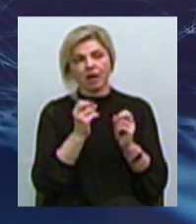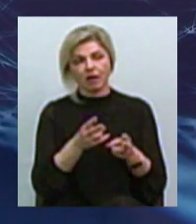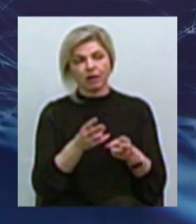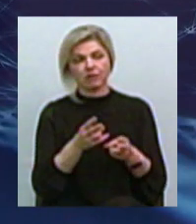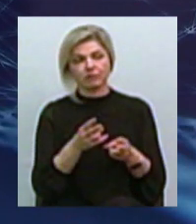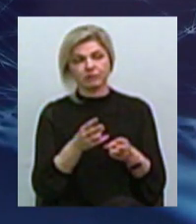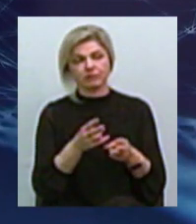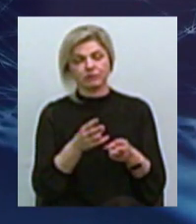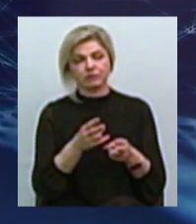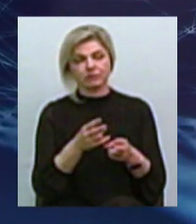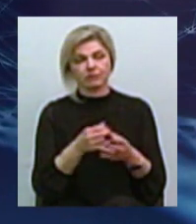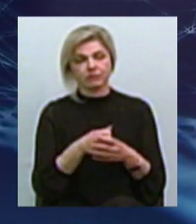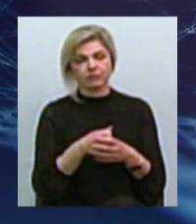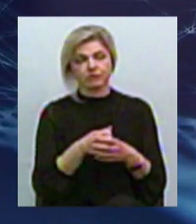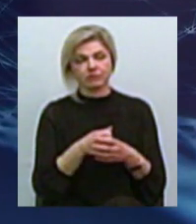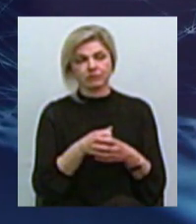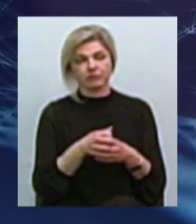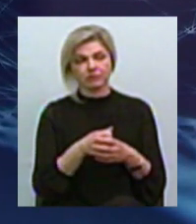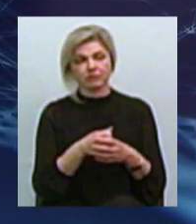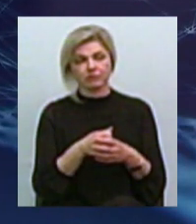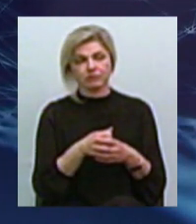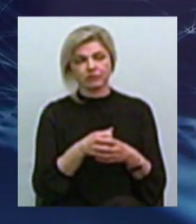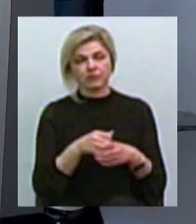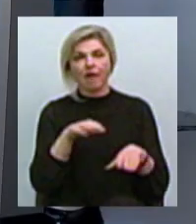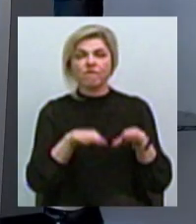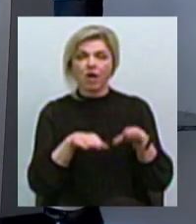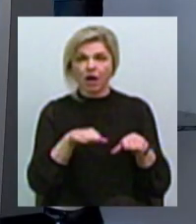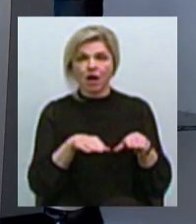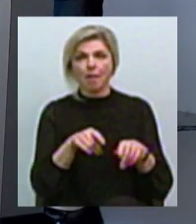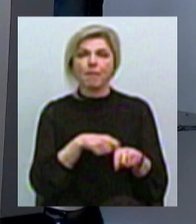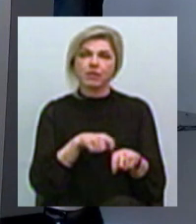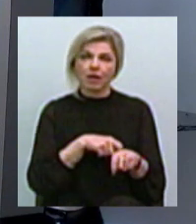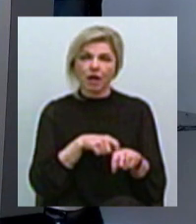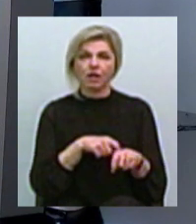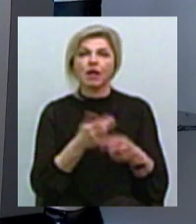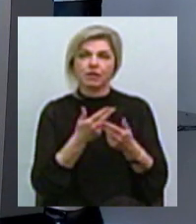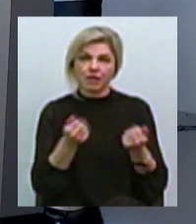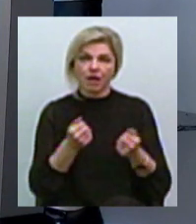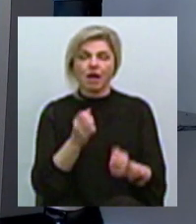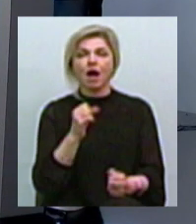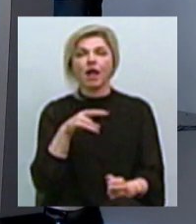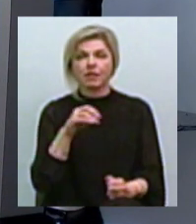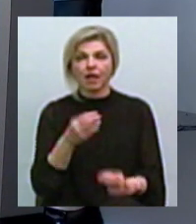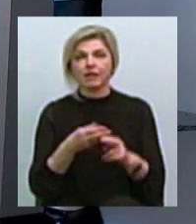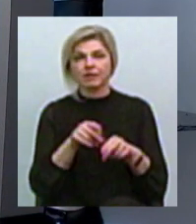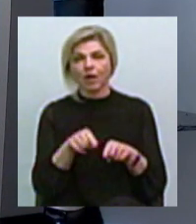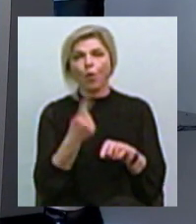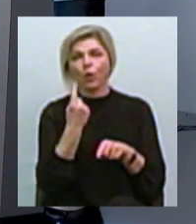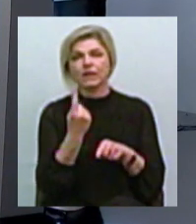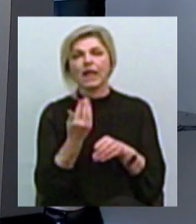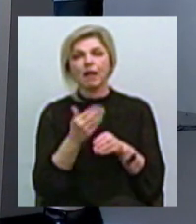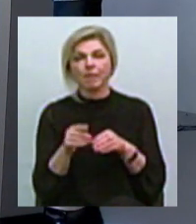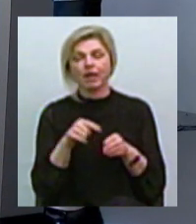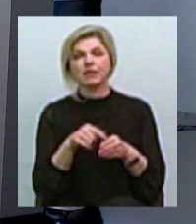дуже, скажімо так... Але матеріал і вага? Матеріал вага так, дійсно Але це один, мабуть, з елементів,